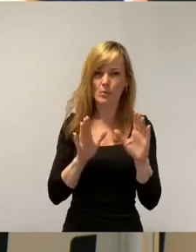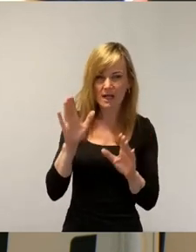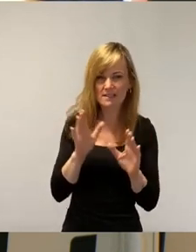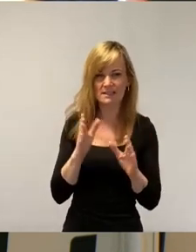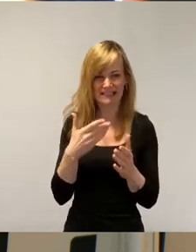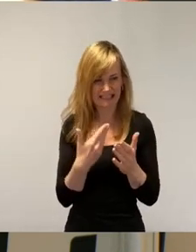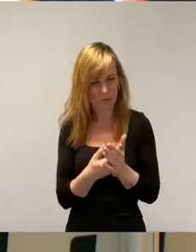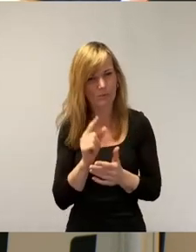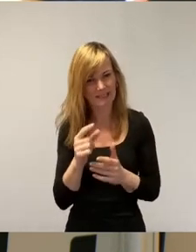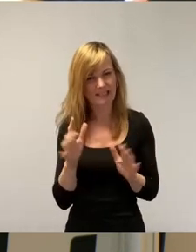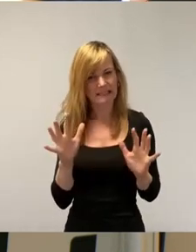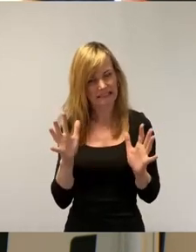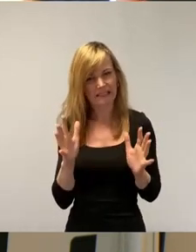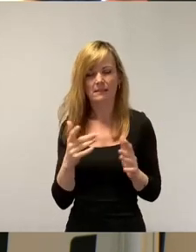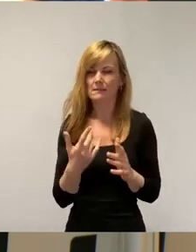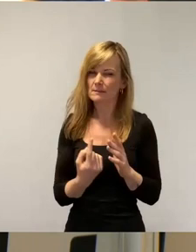freiheitlichen Gesellschaft.